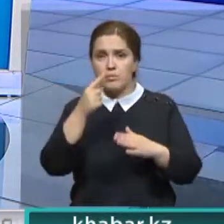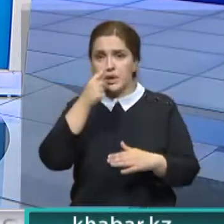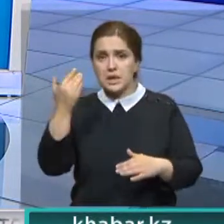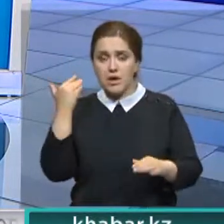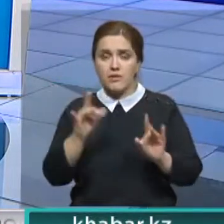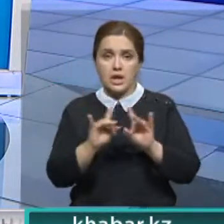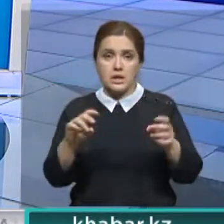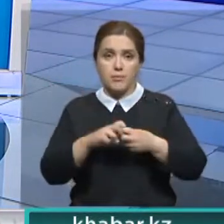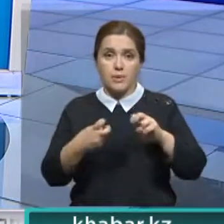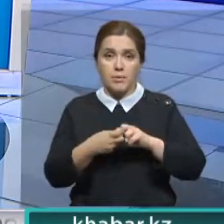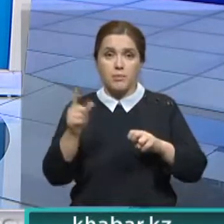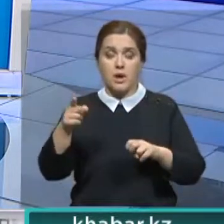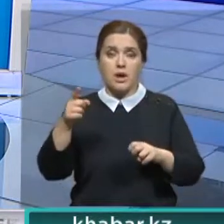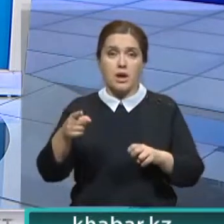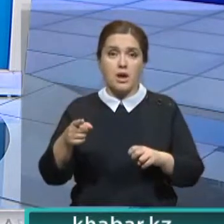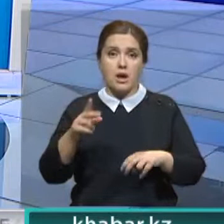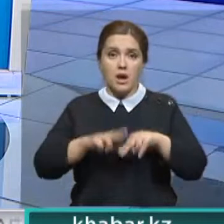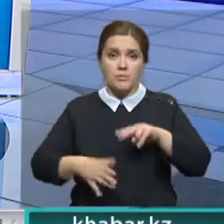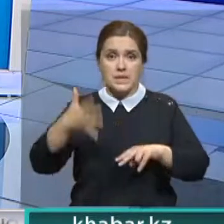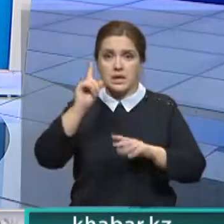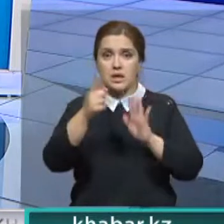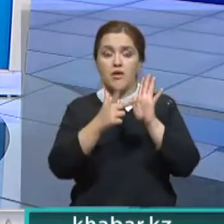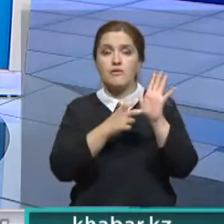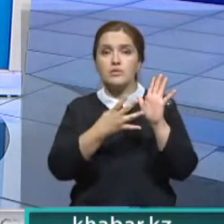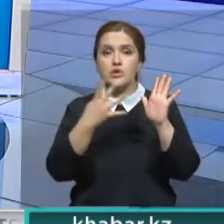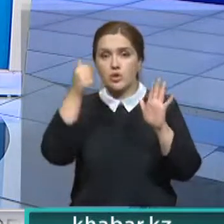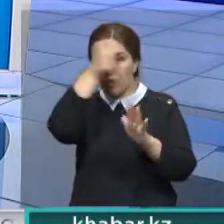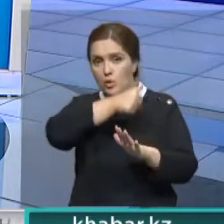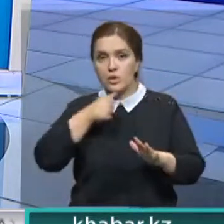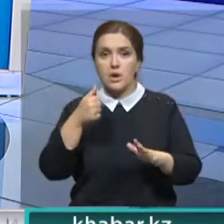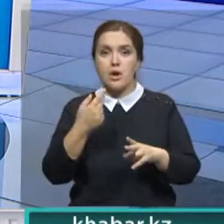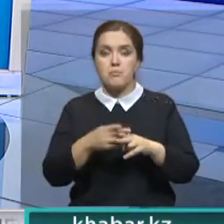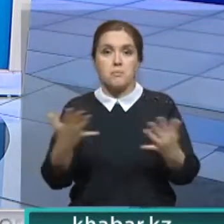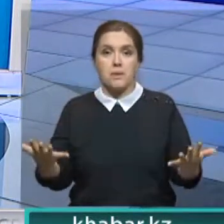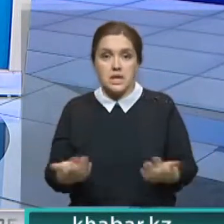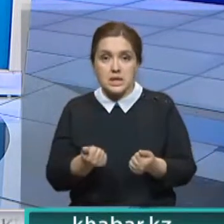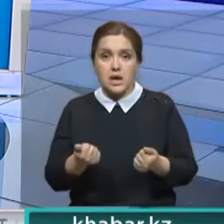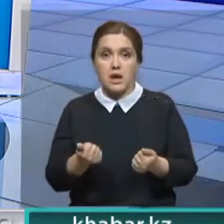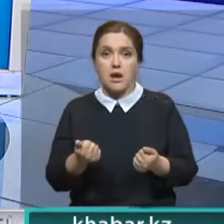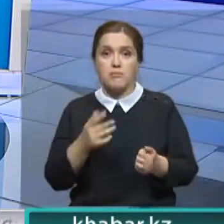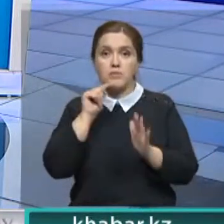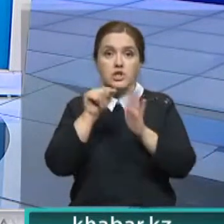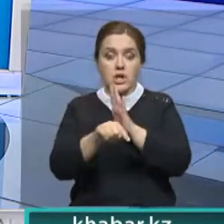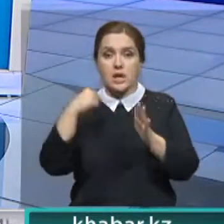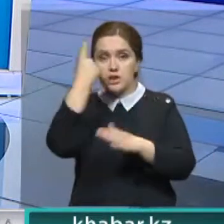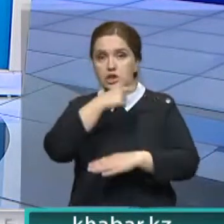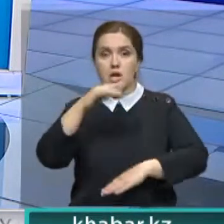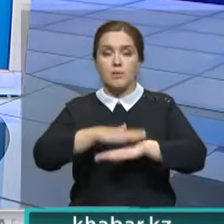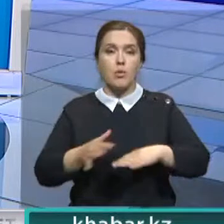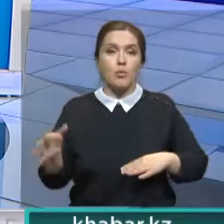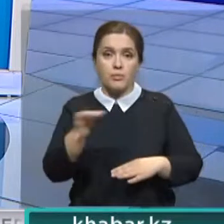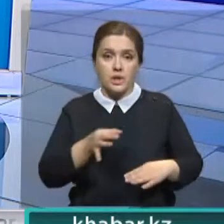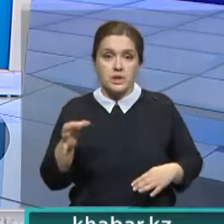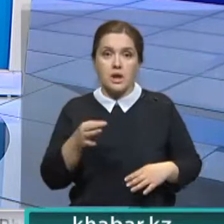о проблеме, и тогда здание 1844 года постройки от демонтажа вроде бы спасли. В дело даже вмешался лично